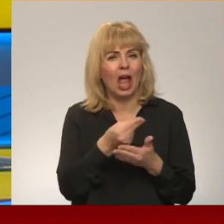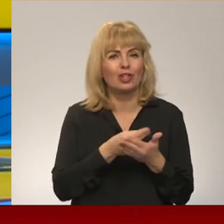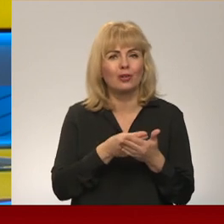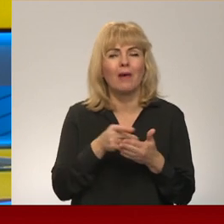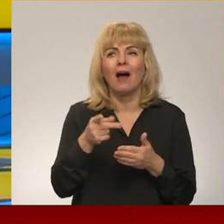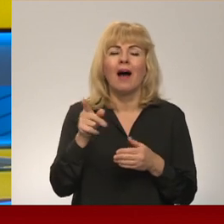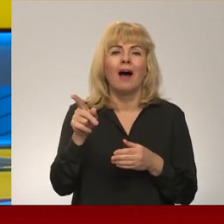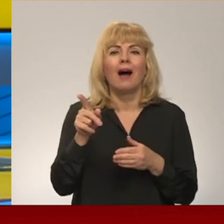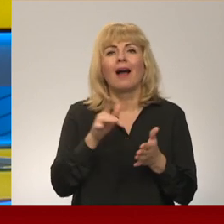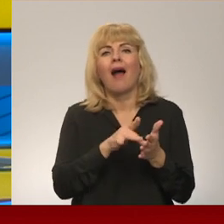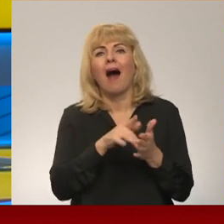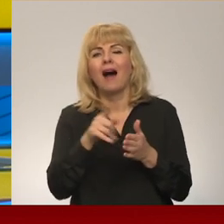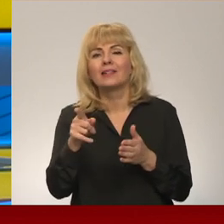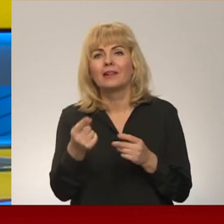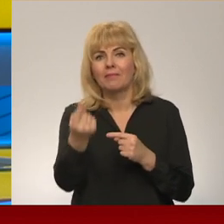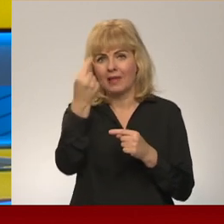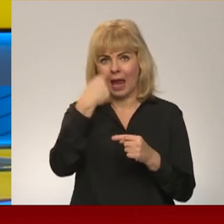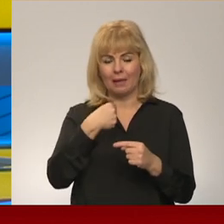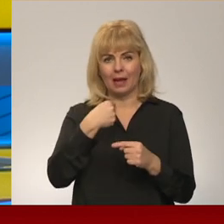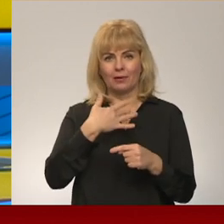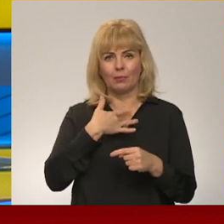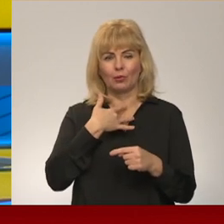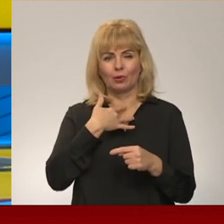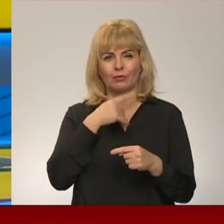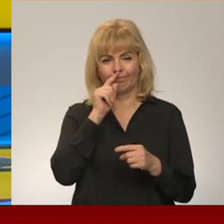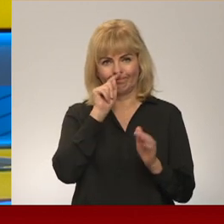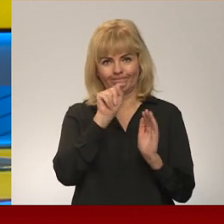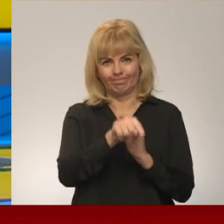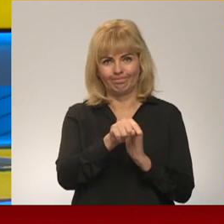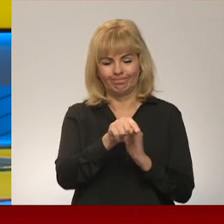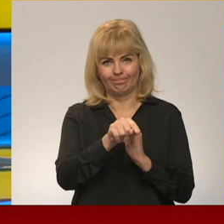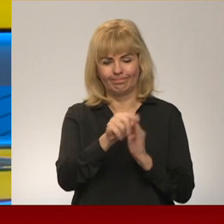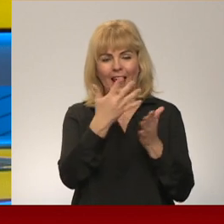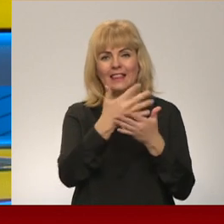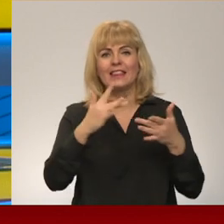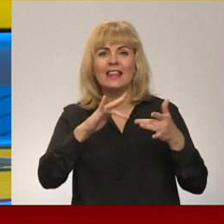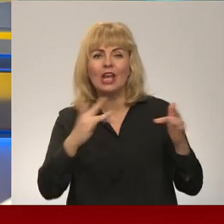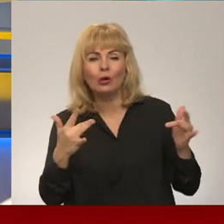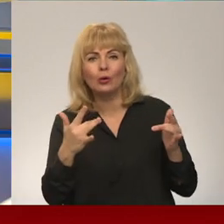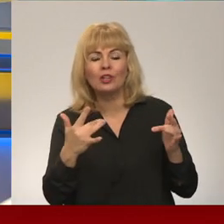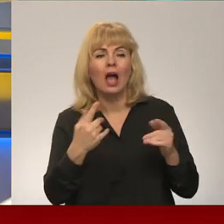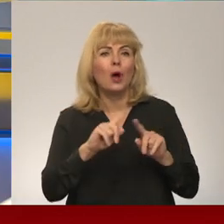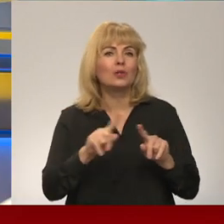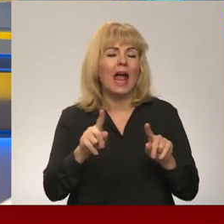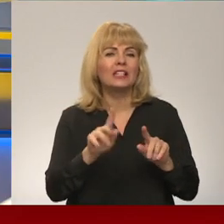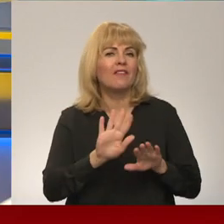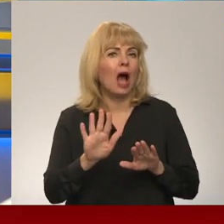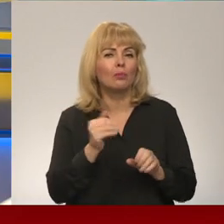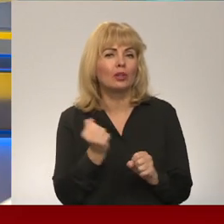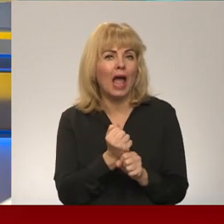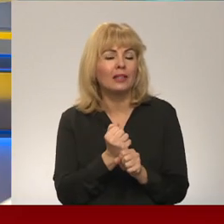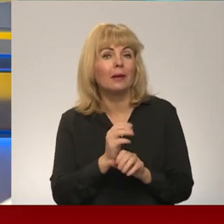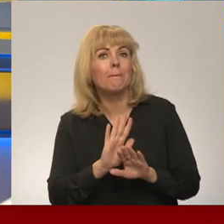ielīst mūsu tīklos un varbūt neuzreiz kaut ko ar to darīt, bet nepieciešamas gadījumā